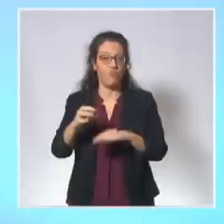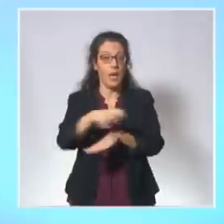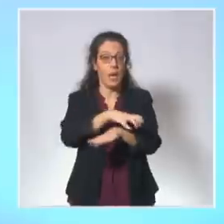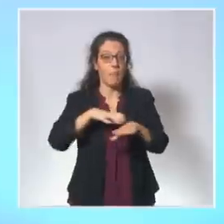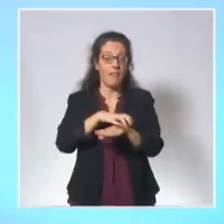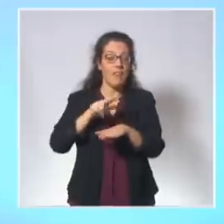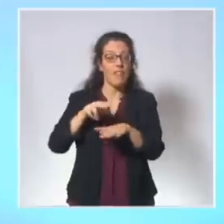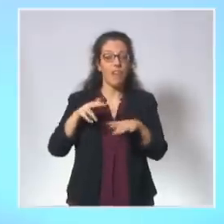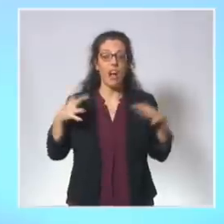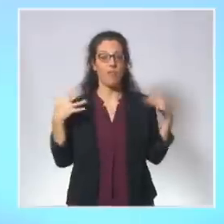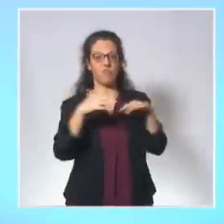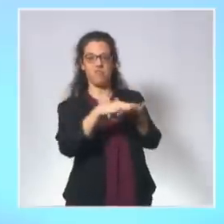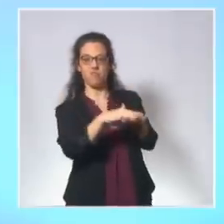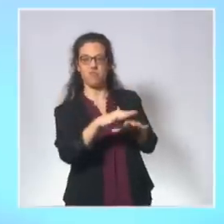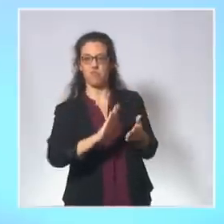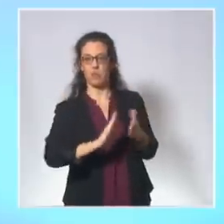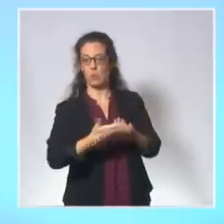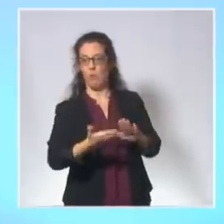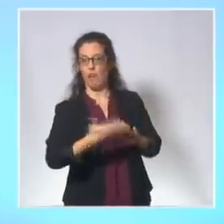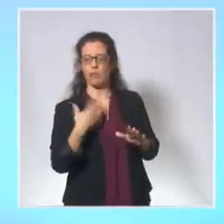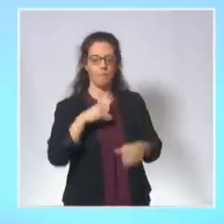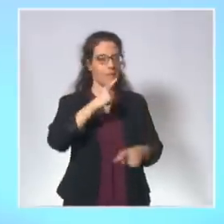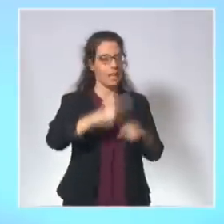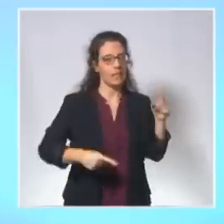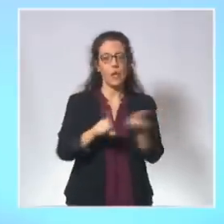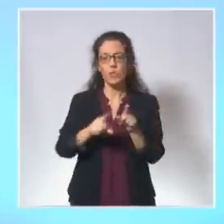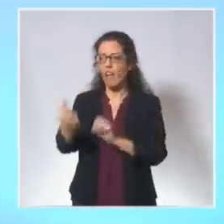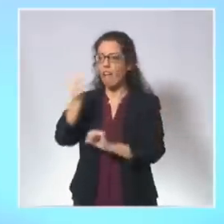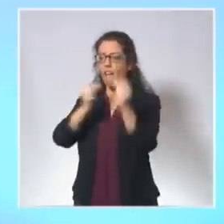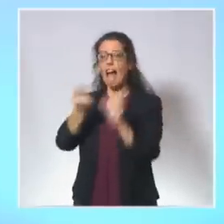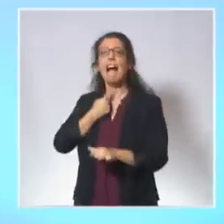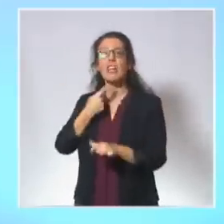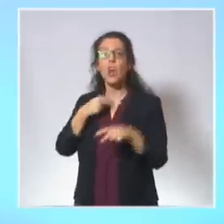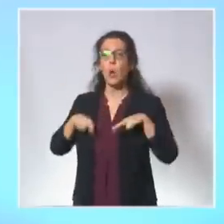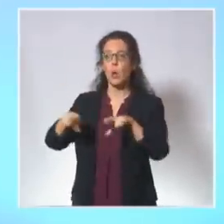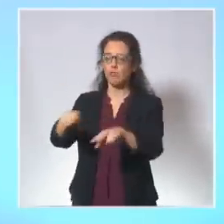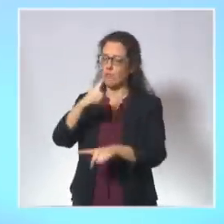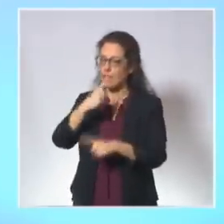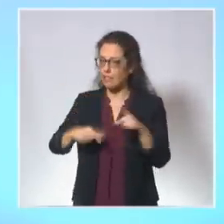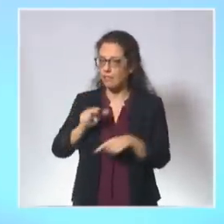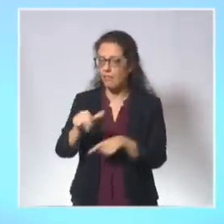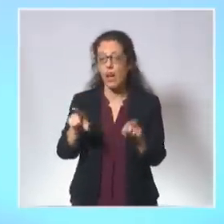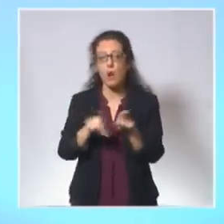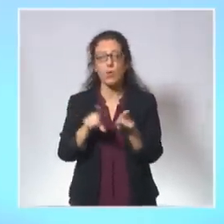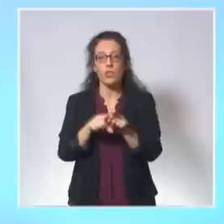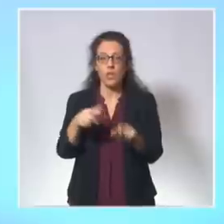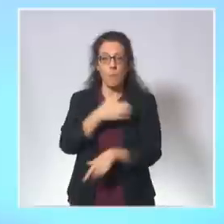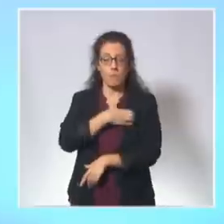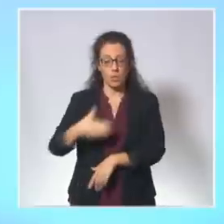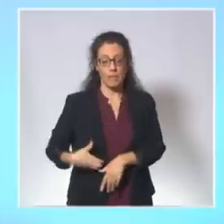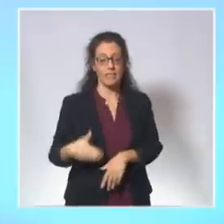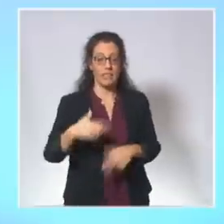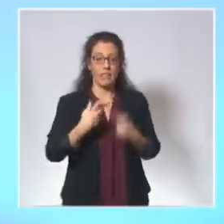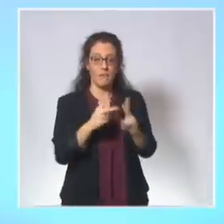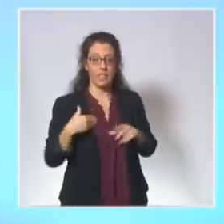regroupements sauvages, la consommation d'alcool sur la voie publique et inviteront les municipalités à renoncer à